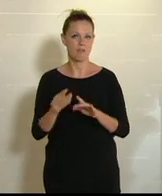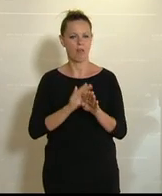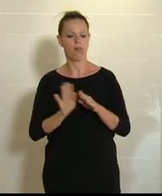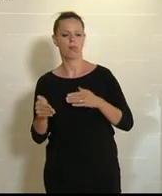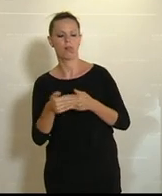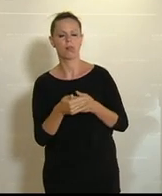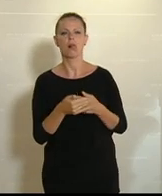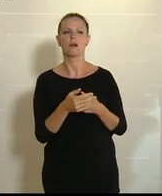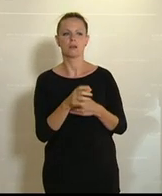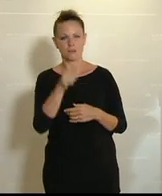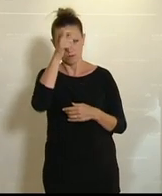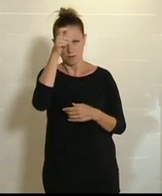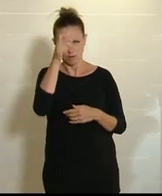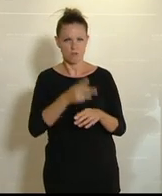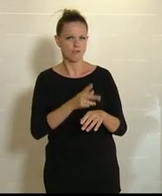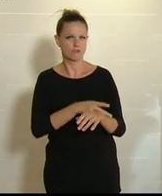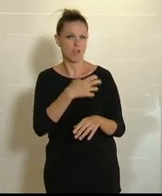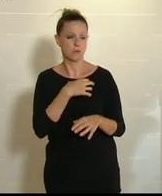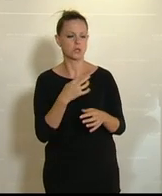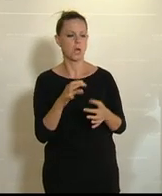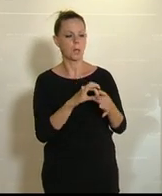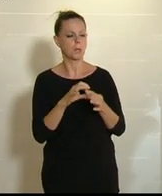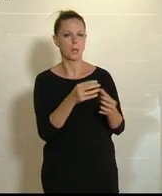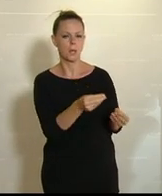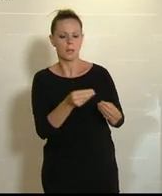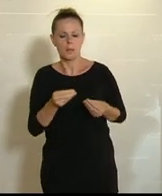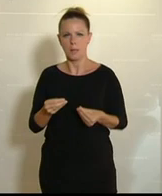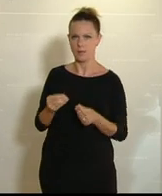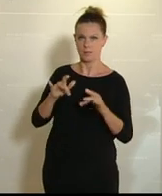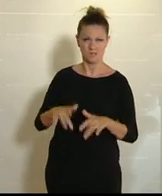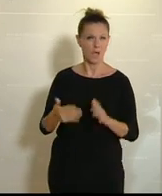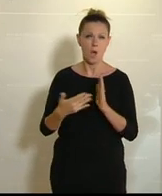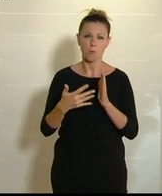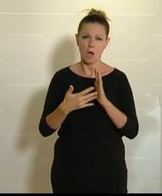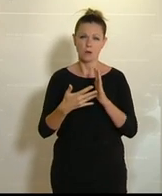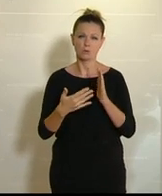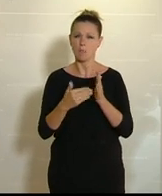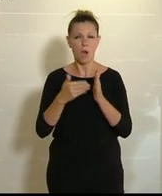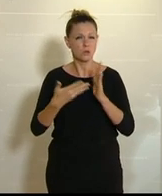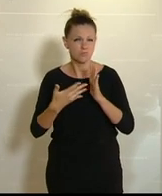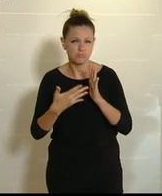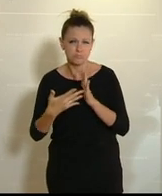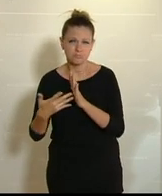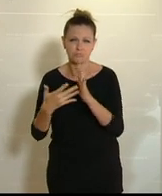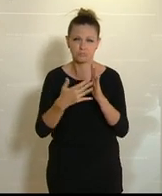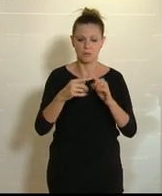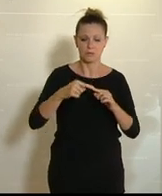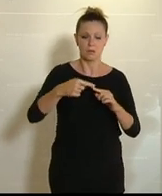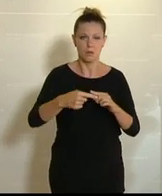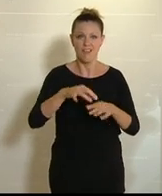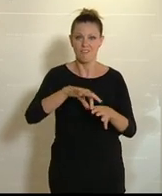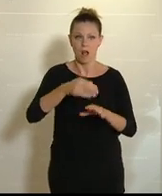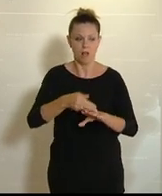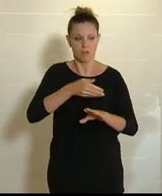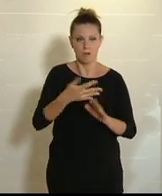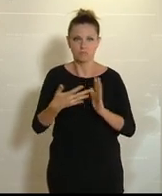Staatsbürgerschaft wieder organisiert. Da braucht es Planquadrate bei den Wahlen vor den türkischen Vertretungen. Dann werden Sie diese Leute sehr, sehr rasch